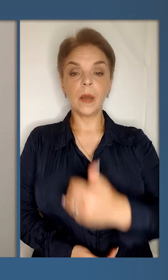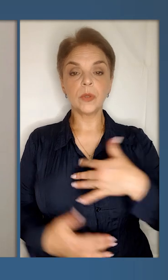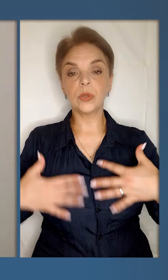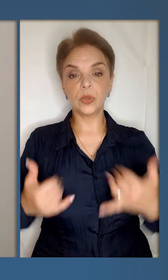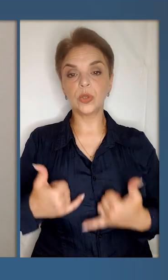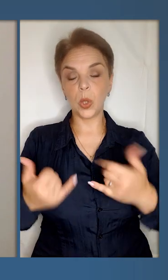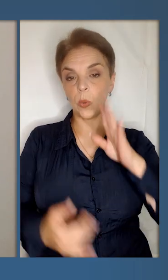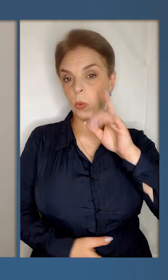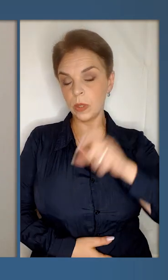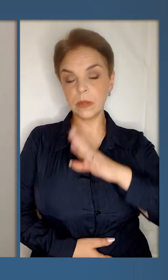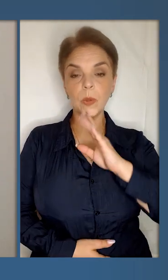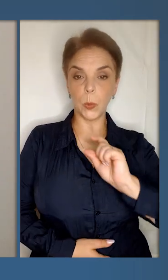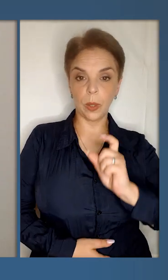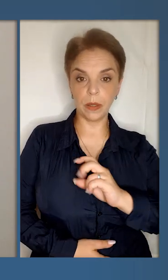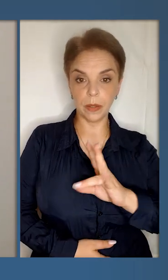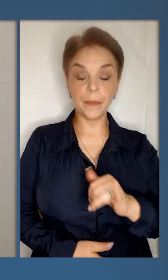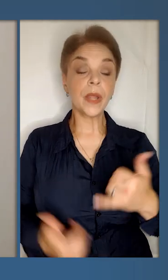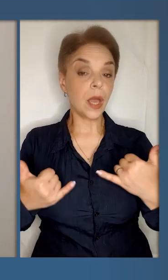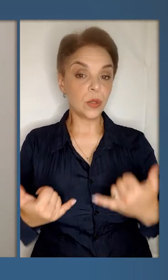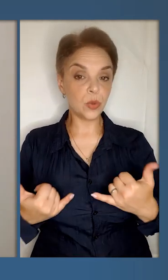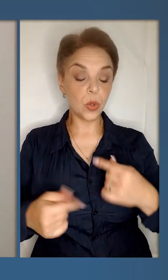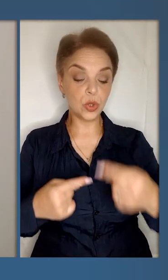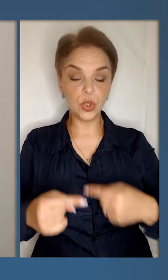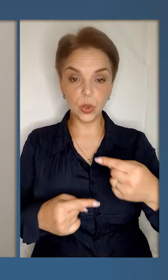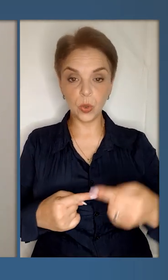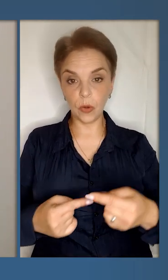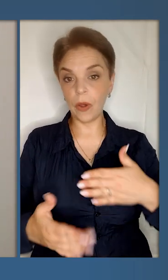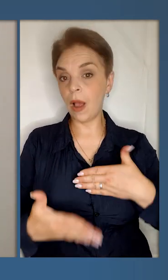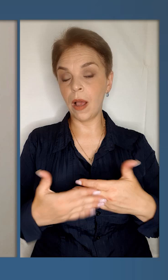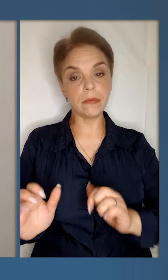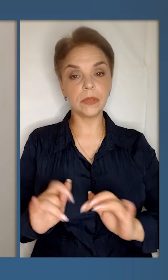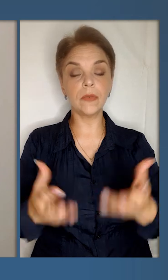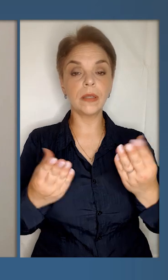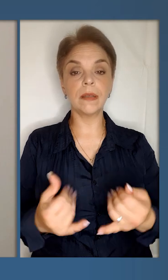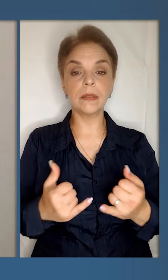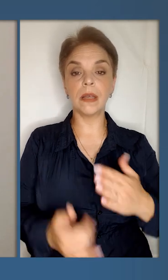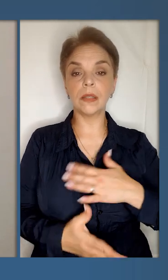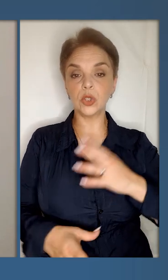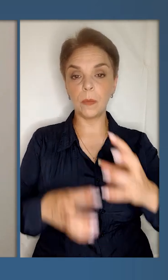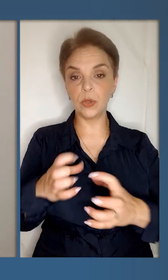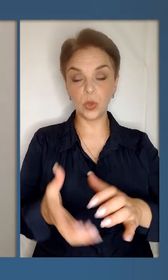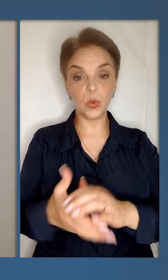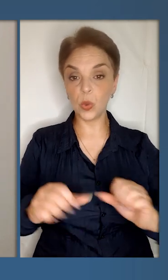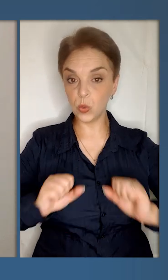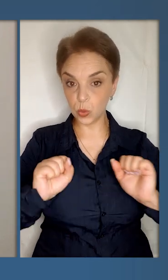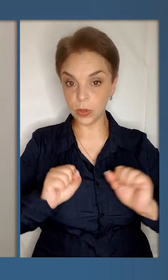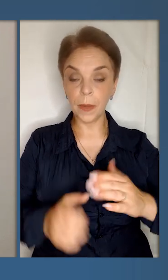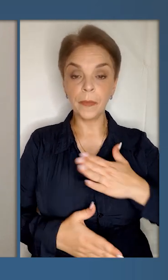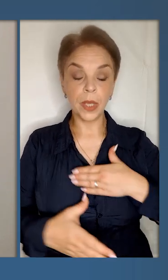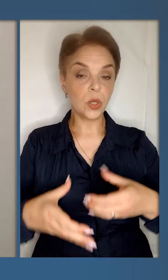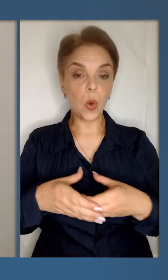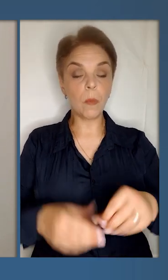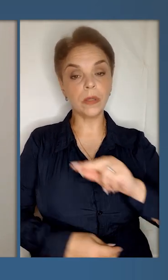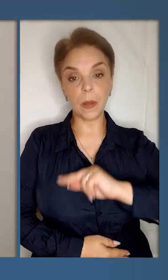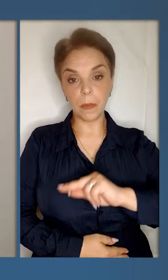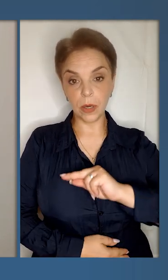Бажаю здоров'я, шановні українці і українки! Сьогодні черговий, активний день для наших міжнародних зусиль. Наша